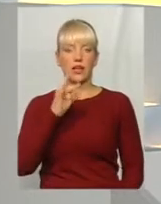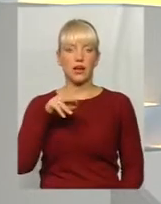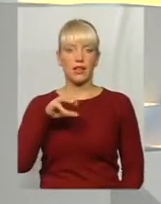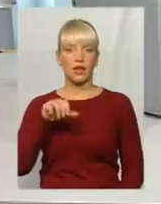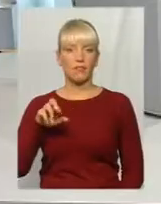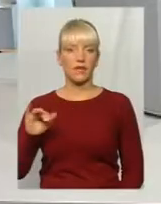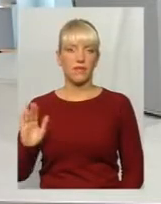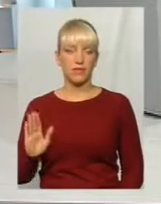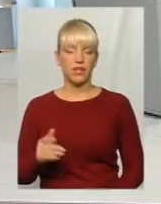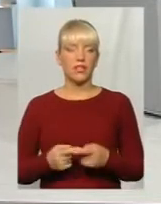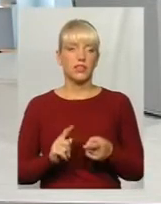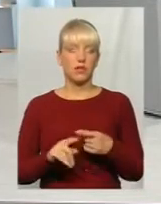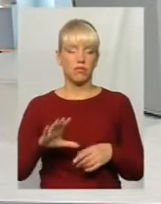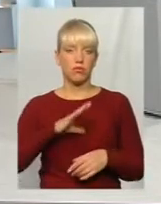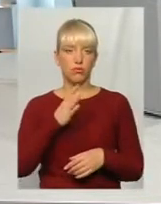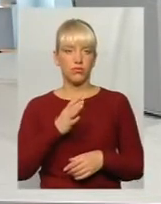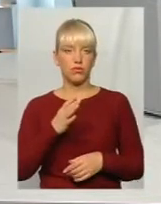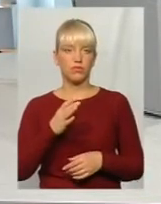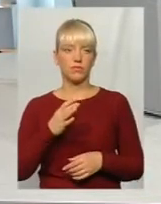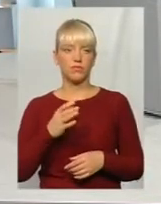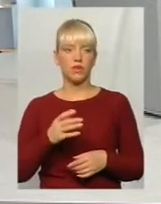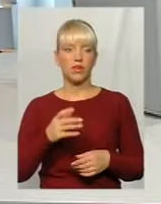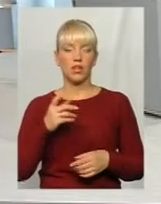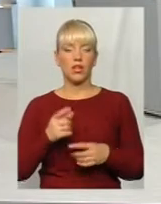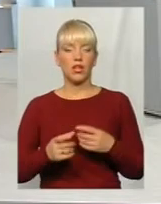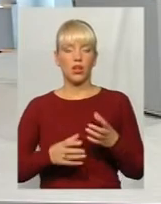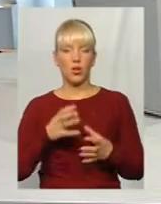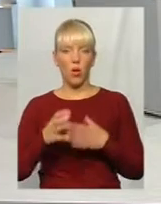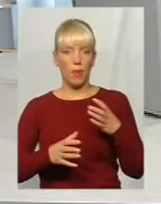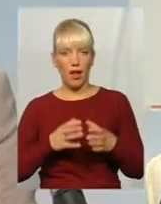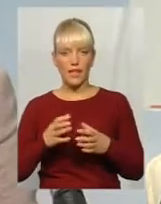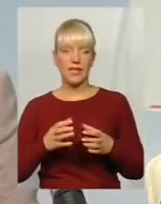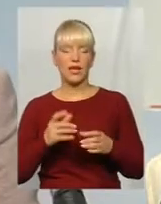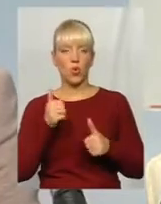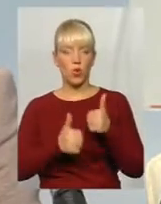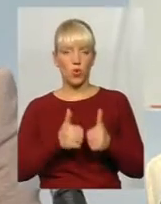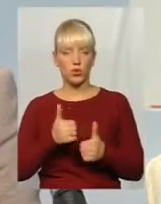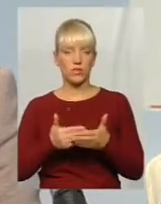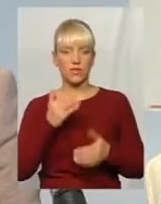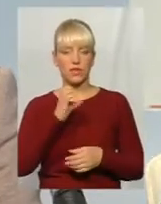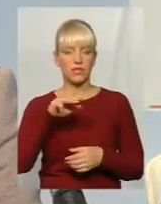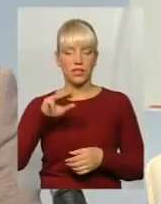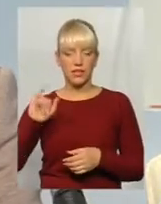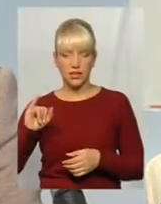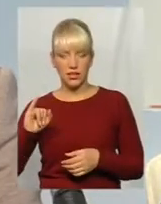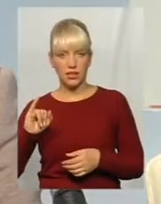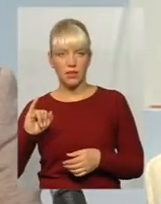«Прозоро» продажа. Так, це був глобальний конкурс від «Сітібанку» глобального. Вони шукали антикорупційні стартапи, і ми перемогли,